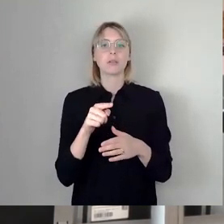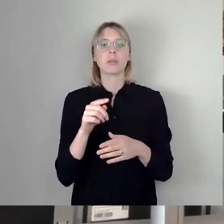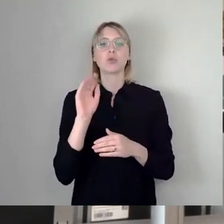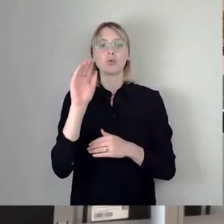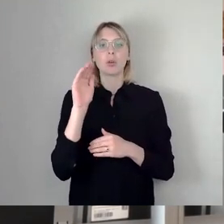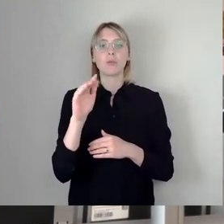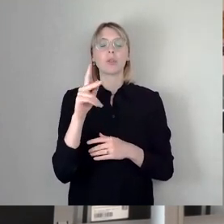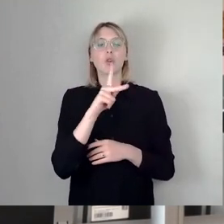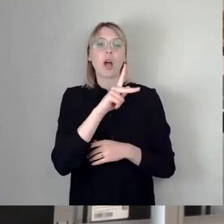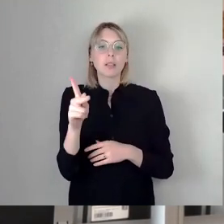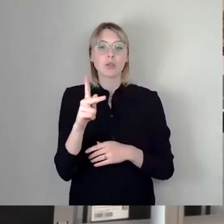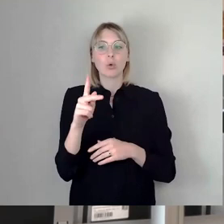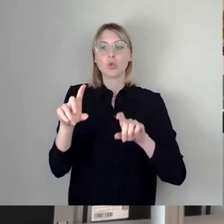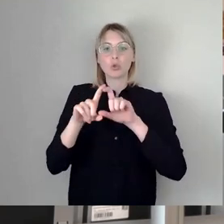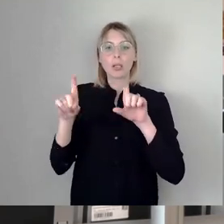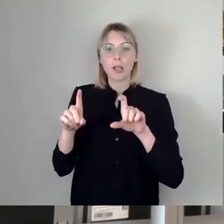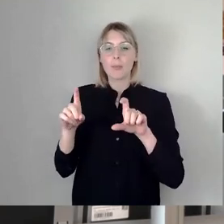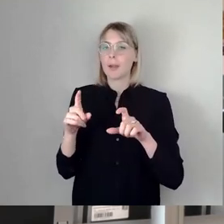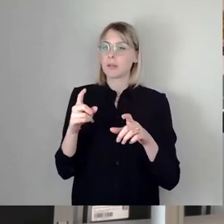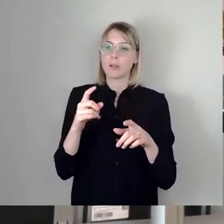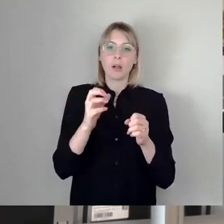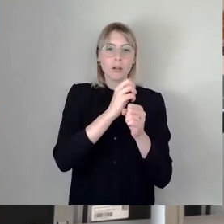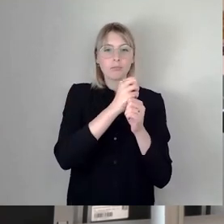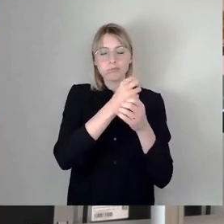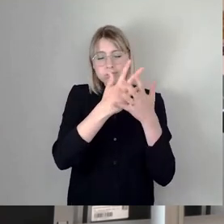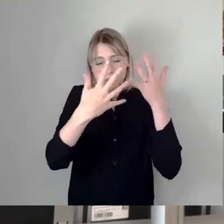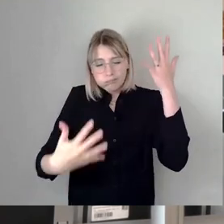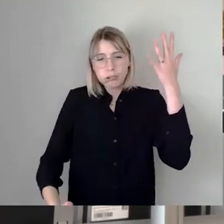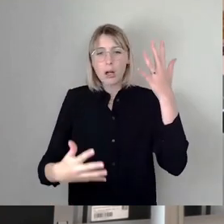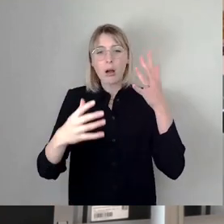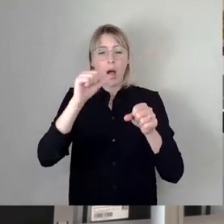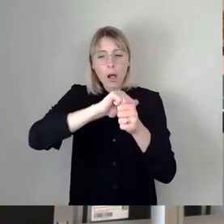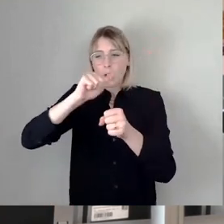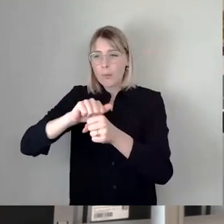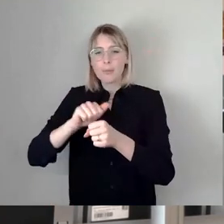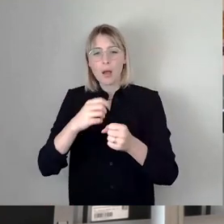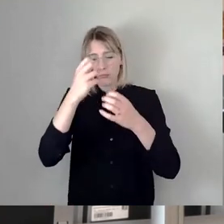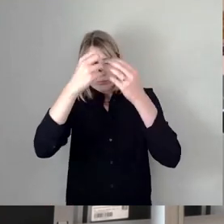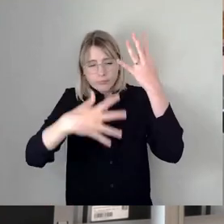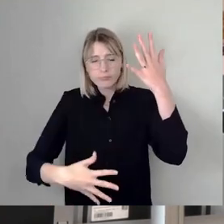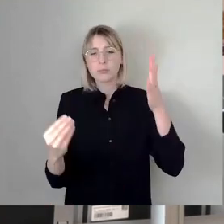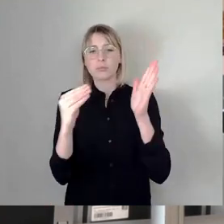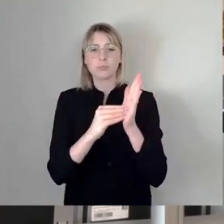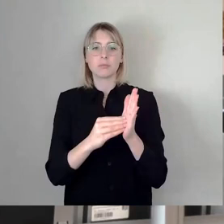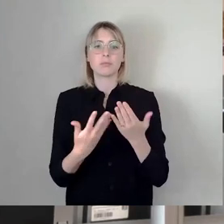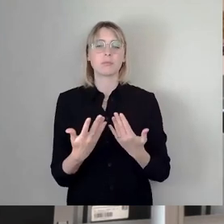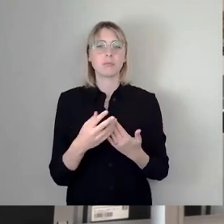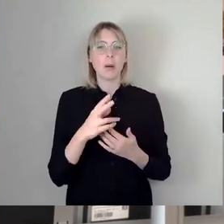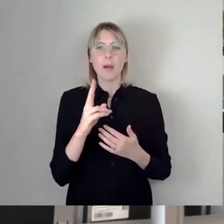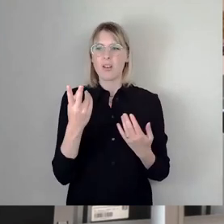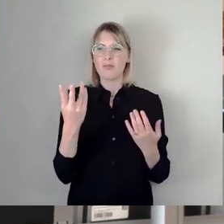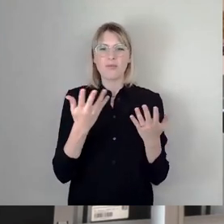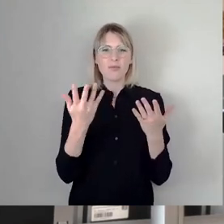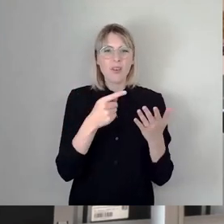Thema von Pontius zu Pilates Sämtliche Ämter sind da aufgeführt. Ich habe mal gefragt, wie ist denn die Mitwirkung in der Landeshauptstadt? Gibt es da einen zentralen